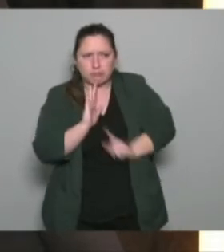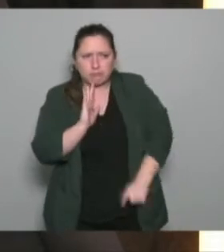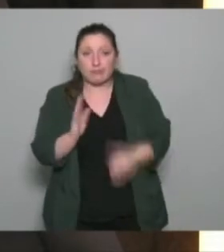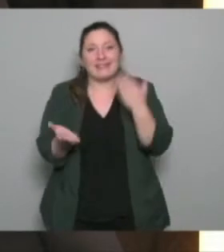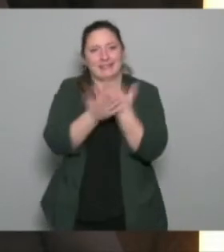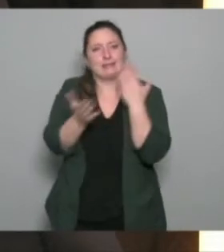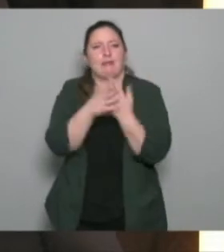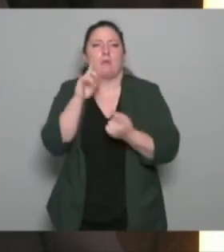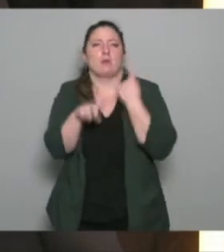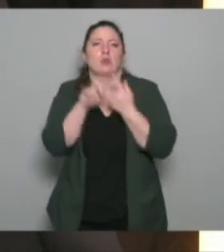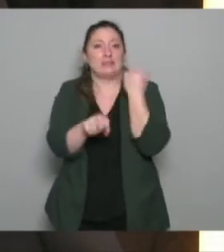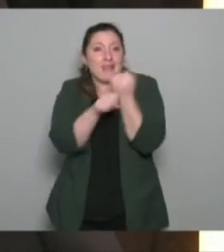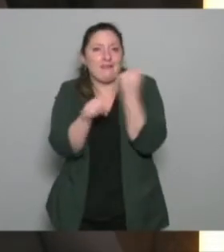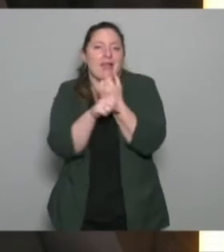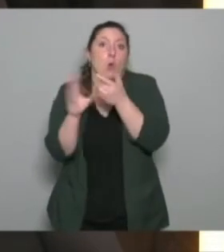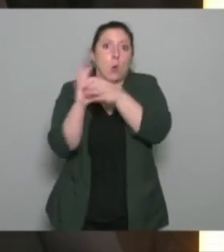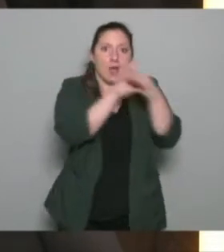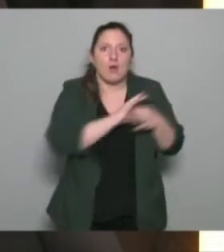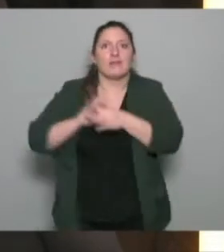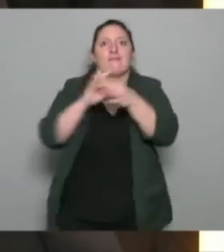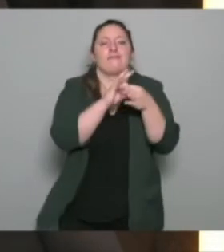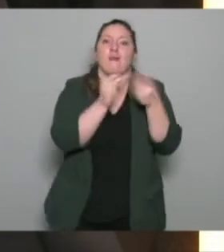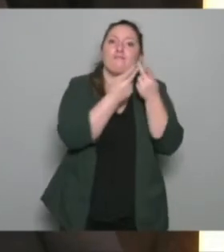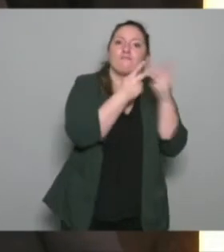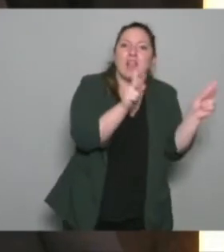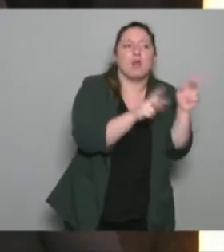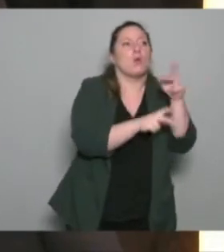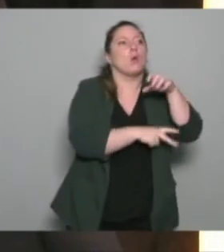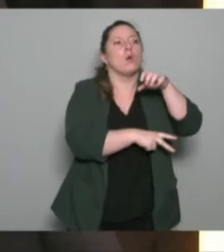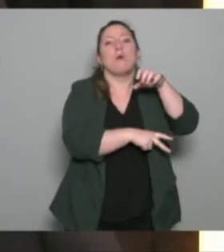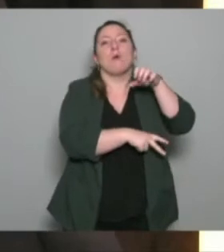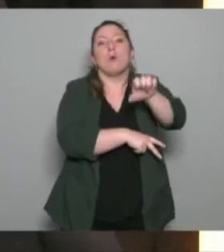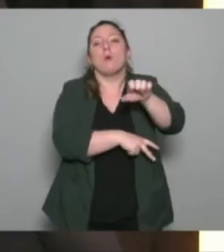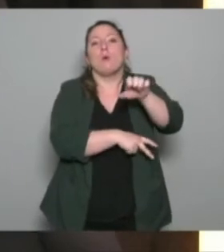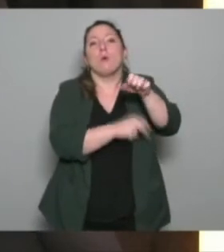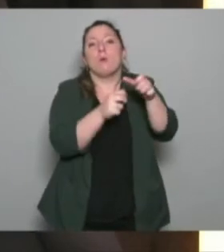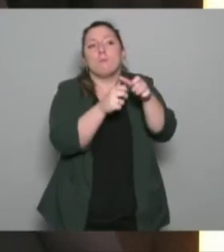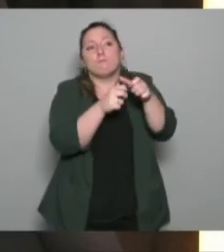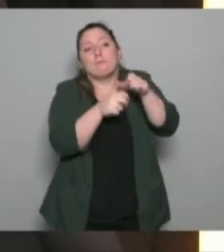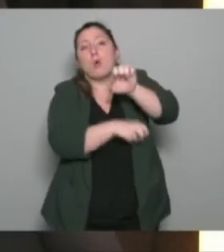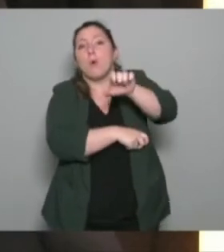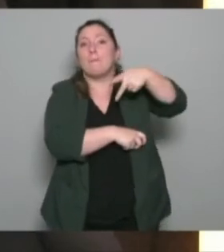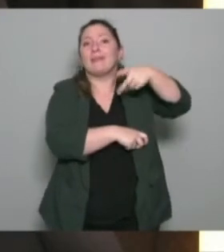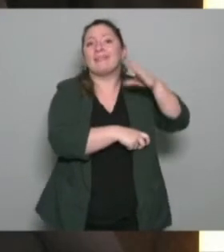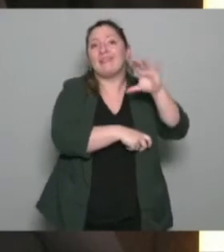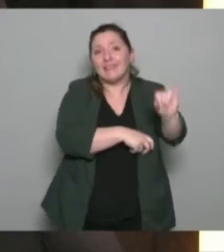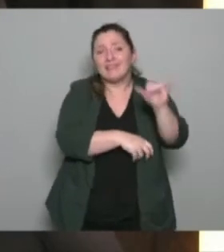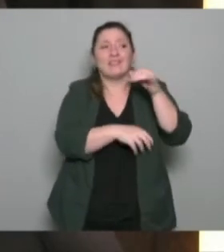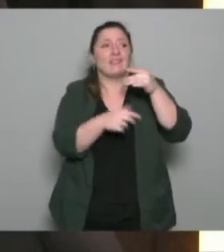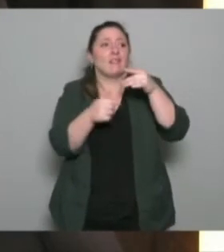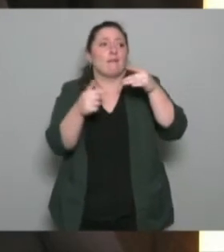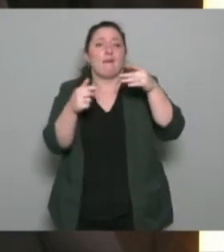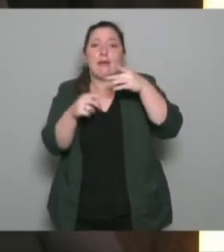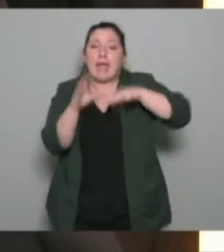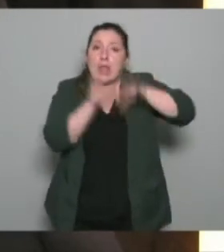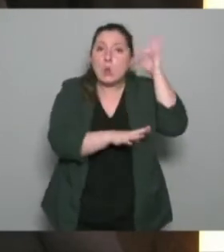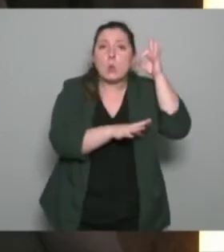collaboratif entre les associations le médecin la commune ou le PCI je pense qu'il faut vraiment y intégrer les élus les